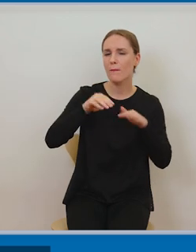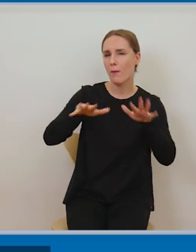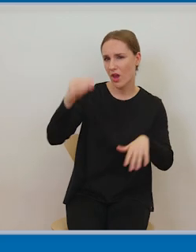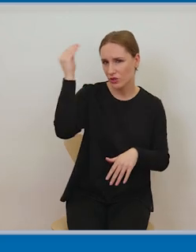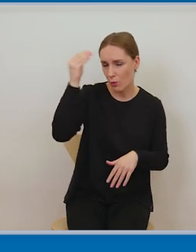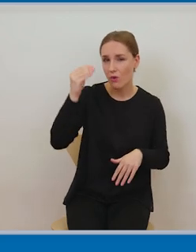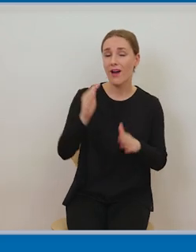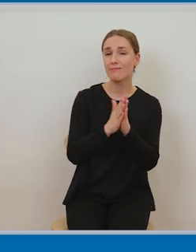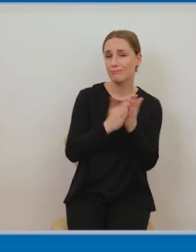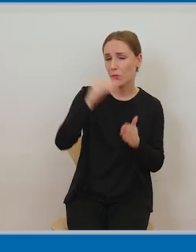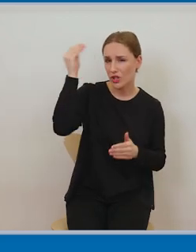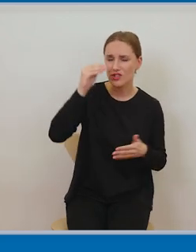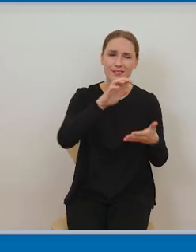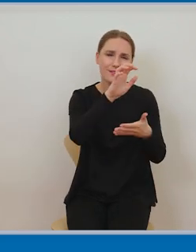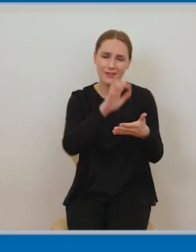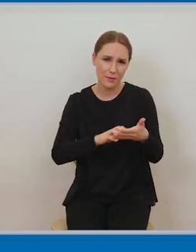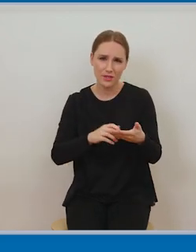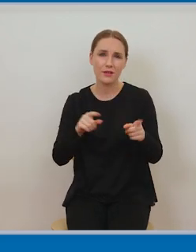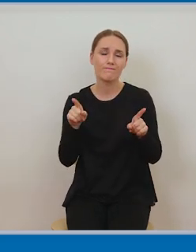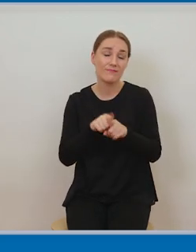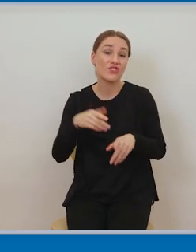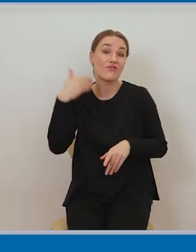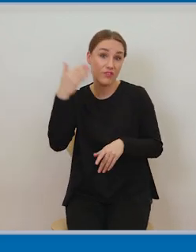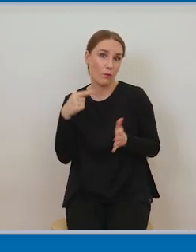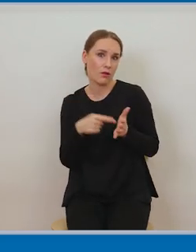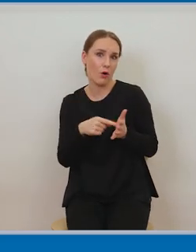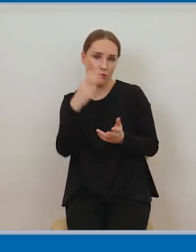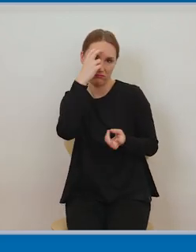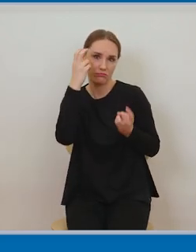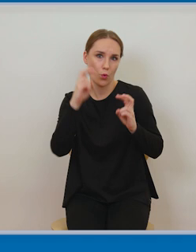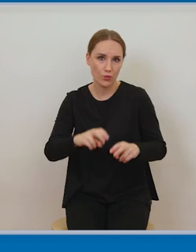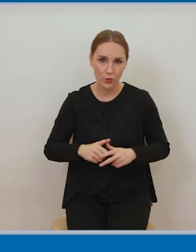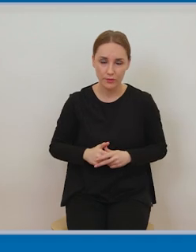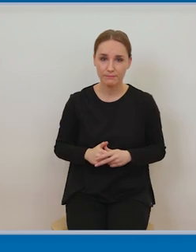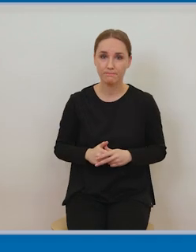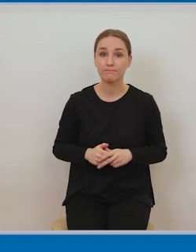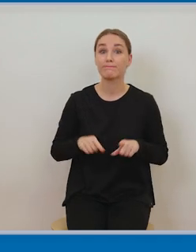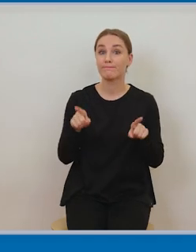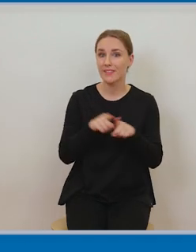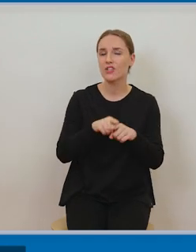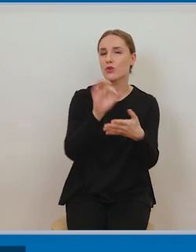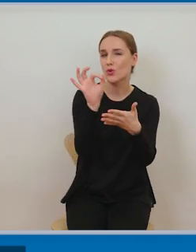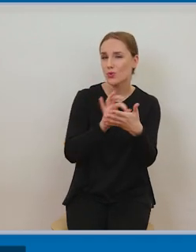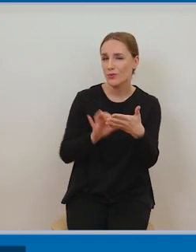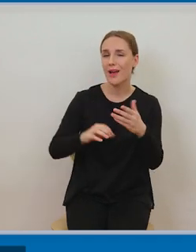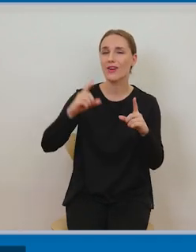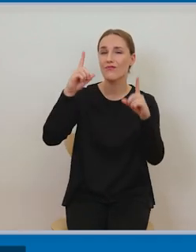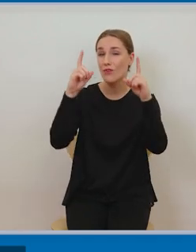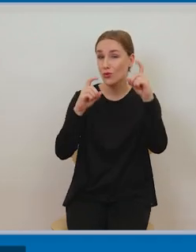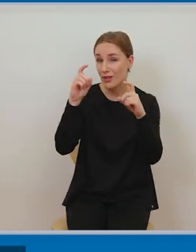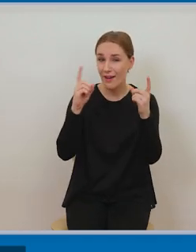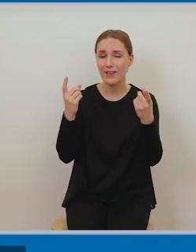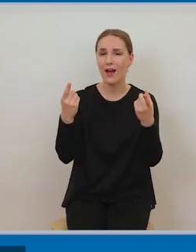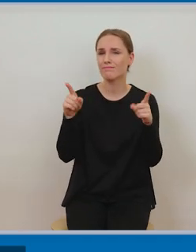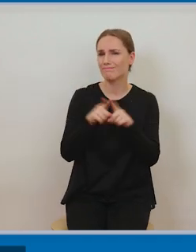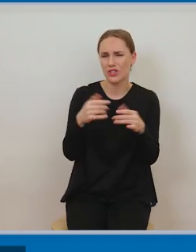skrypty, wykład akademicki jest utworem, ale także rysunki, fotografie, różnego rodzaju filmy,